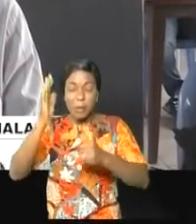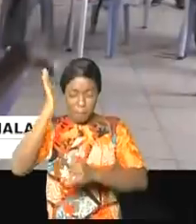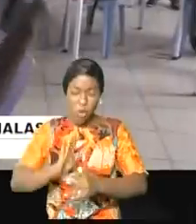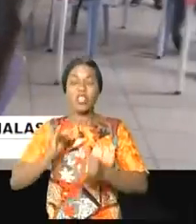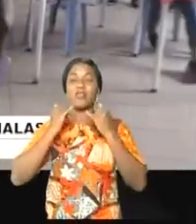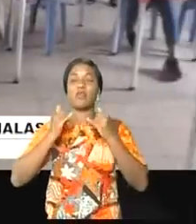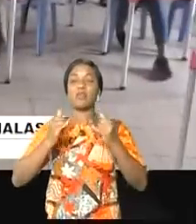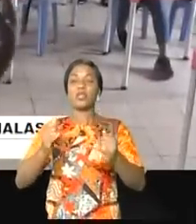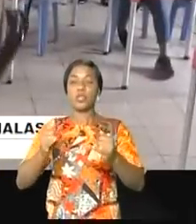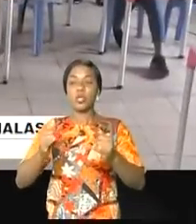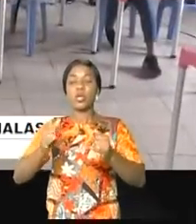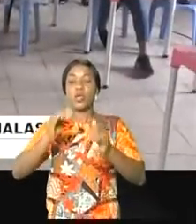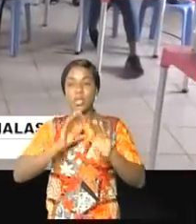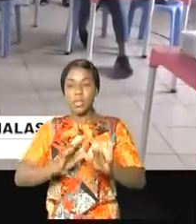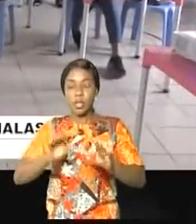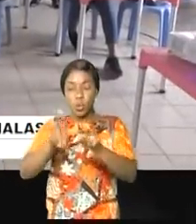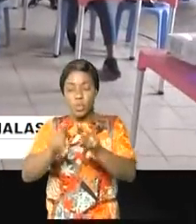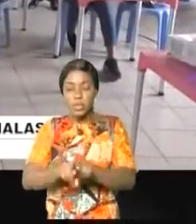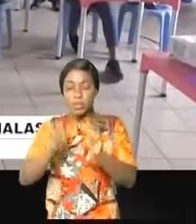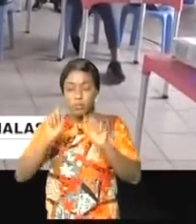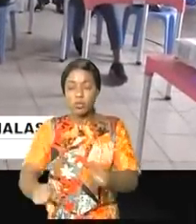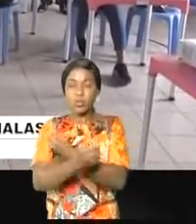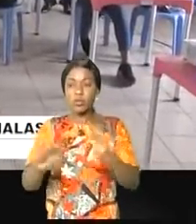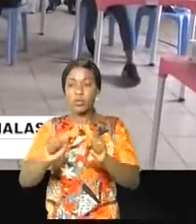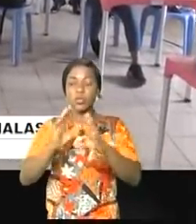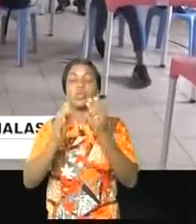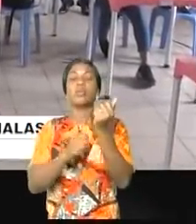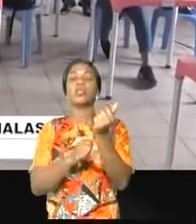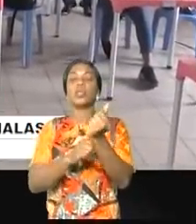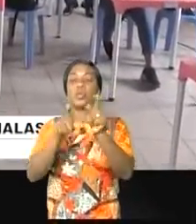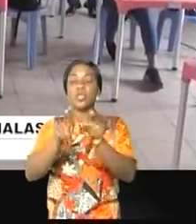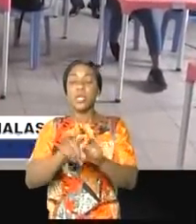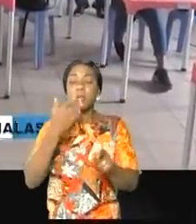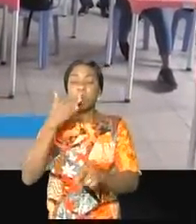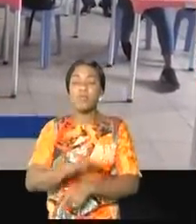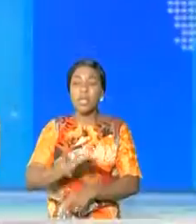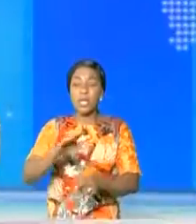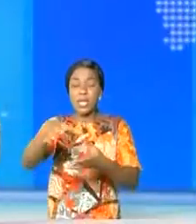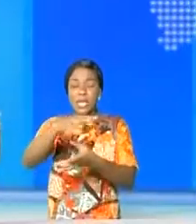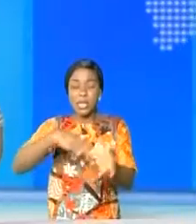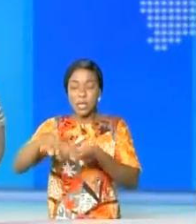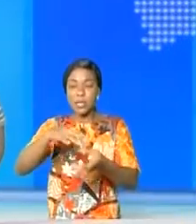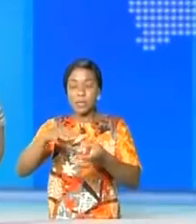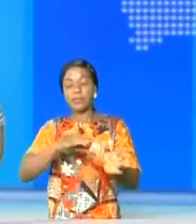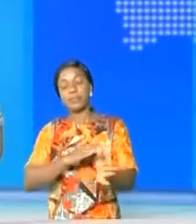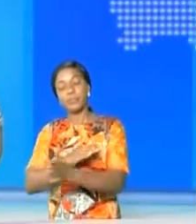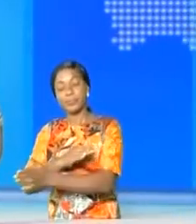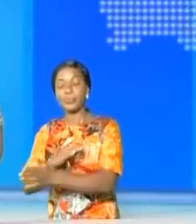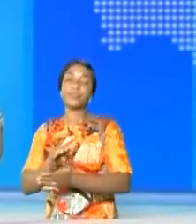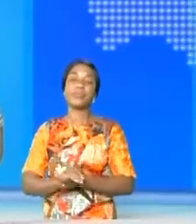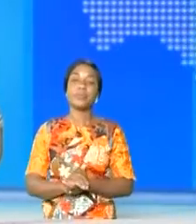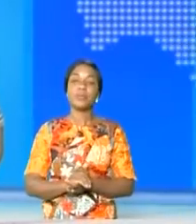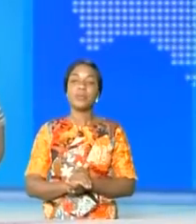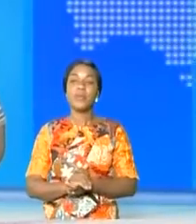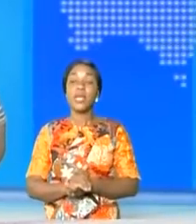information, à temps, peut sauver des vies et une mauvaise peut créer un désastre. Travaux des assises de